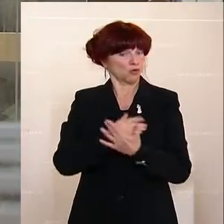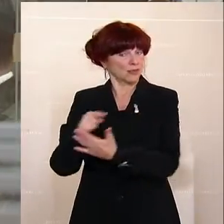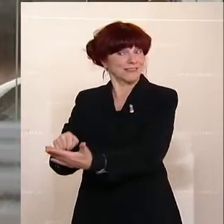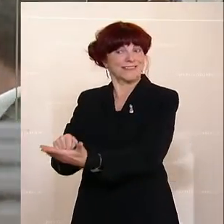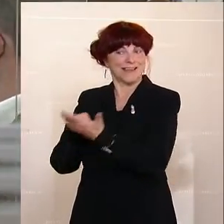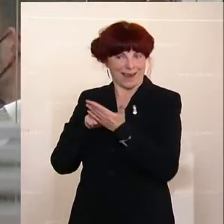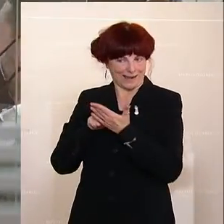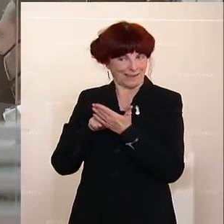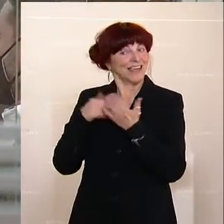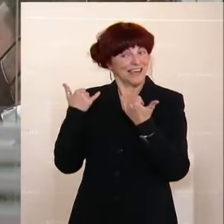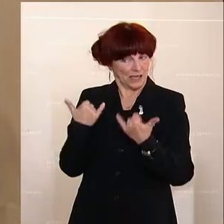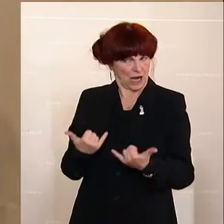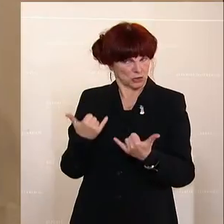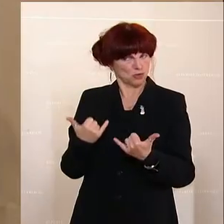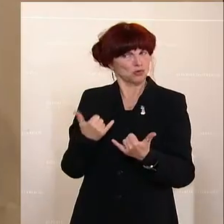fortgeschrittener Stunde,